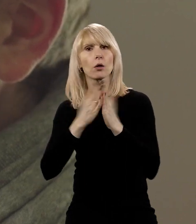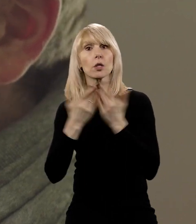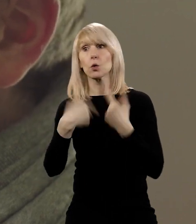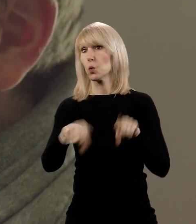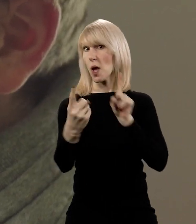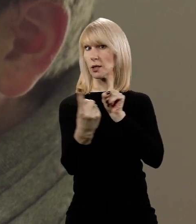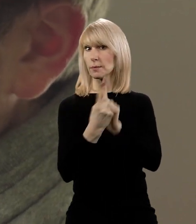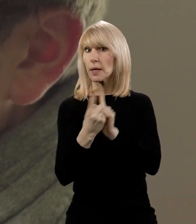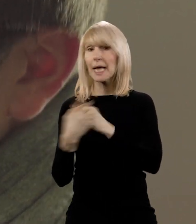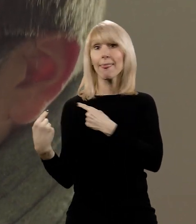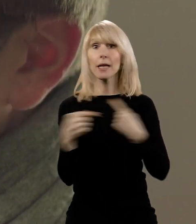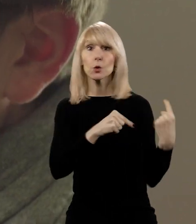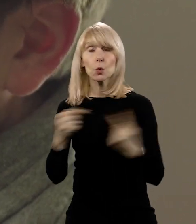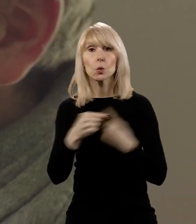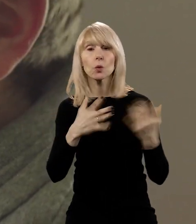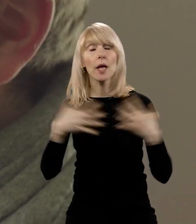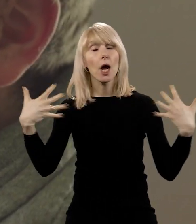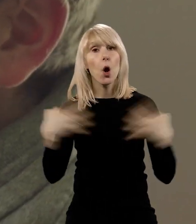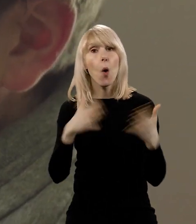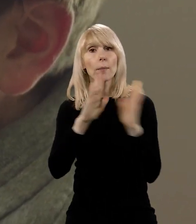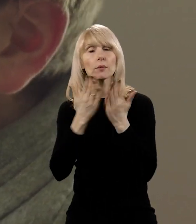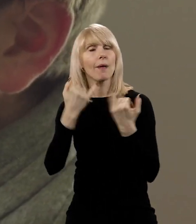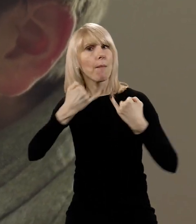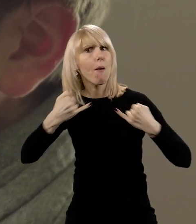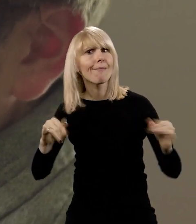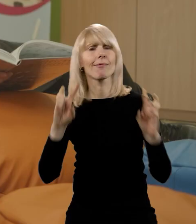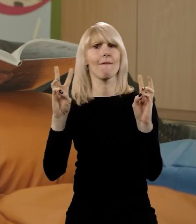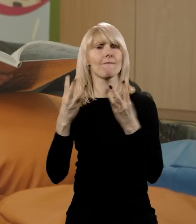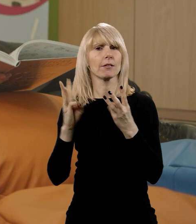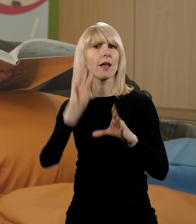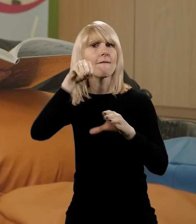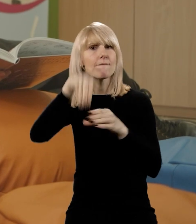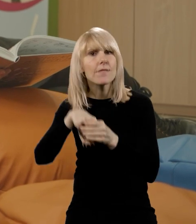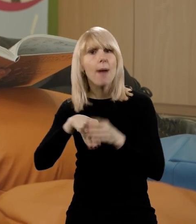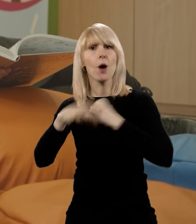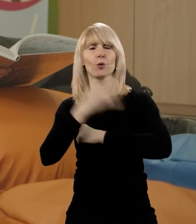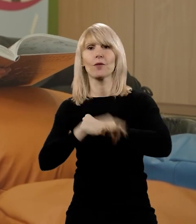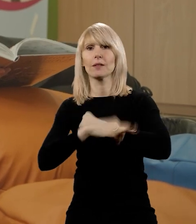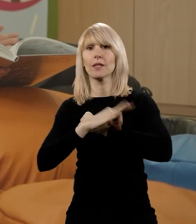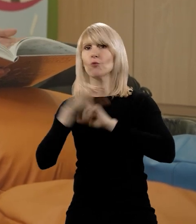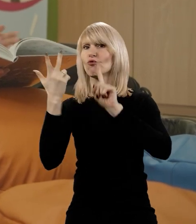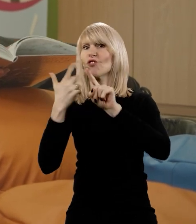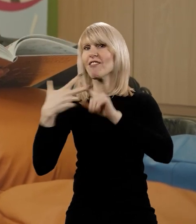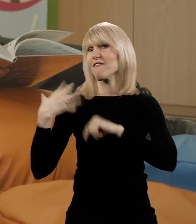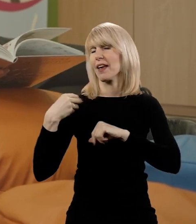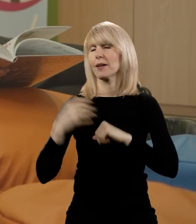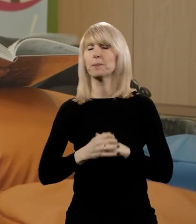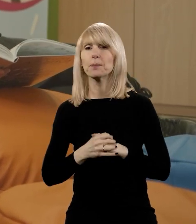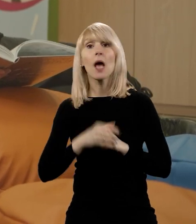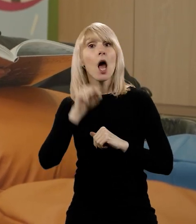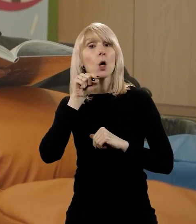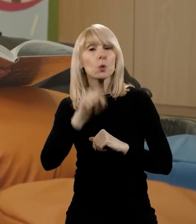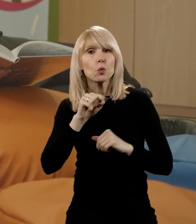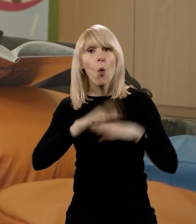dyskusyjnego klubu książki lub w warsztatach czy wykładach prowadzonych w ramach Uniwersytetu Trzeciego Wieku. Jak widzicie, przebudowa